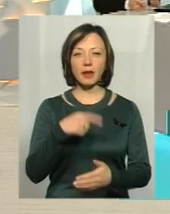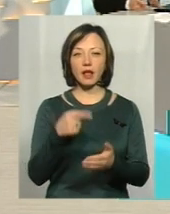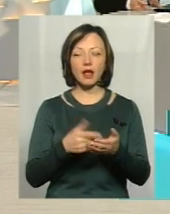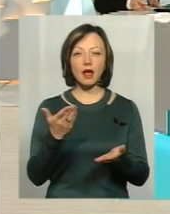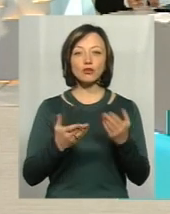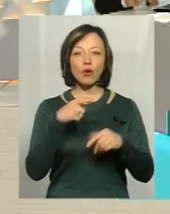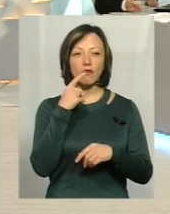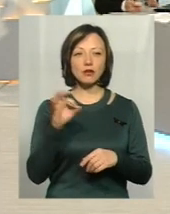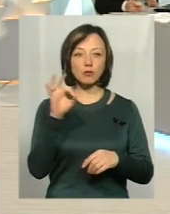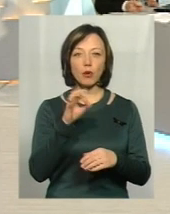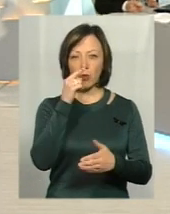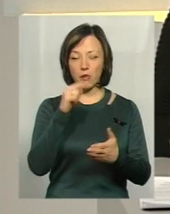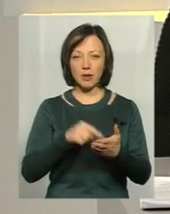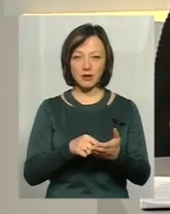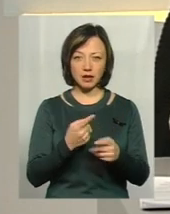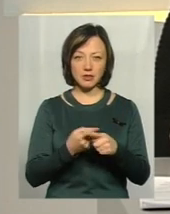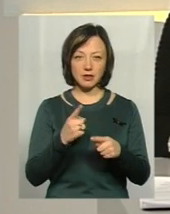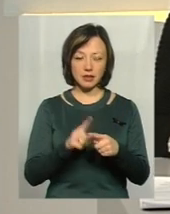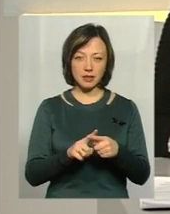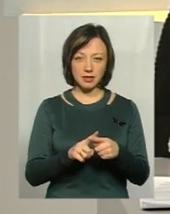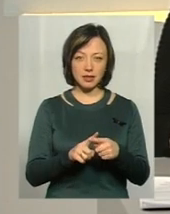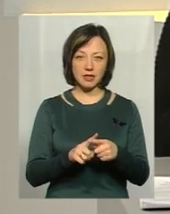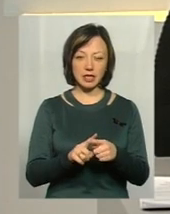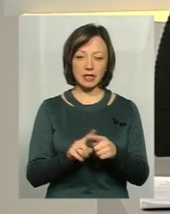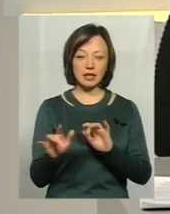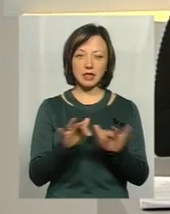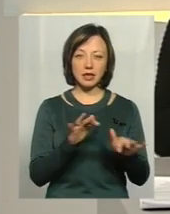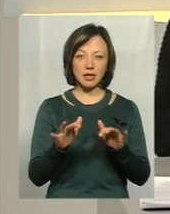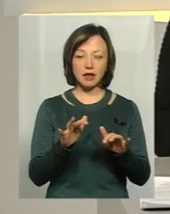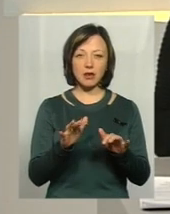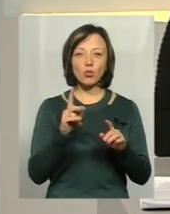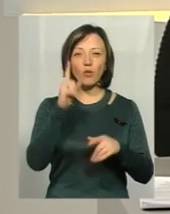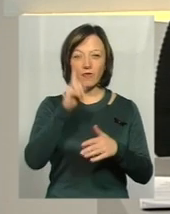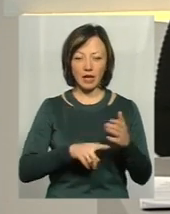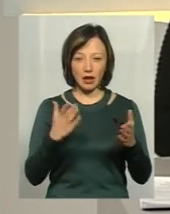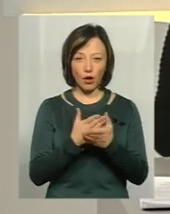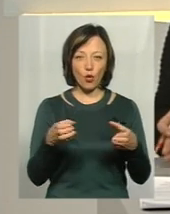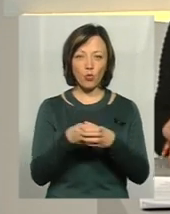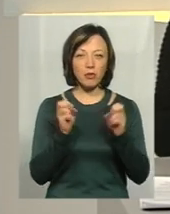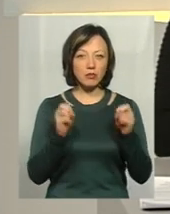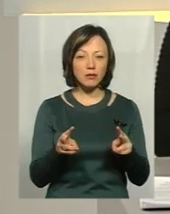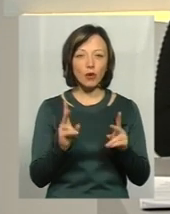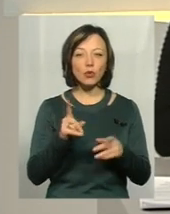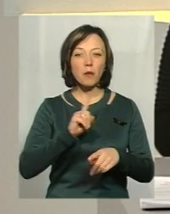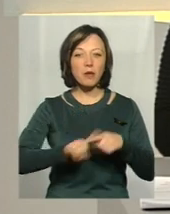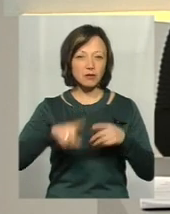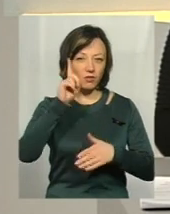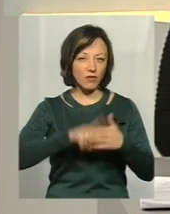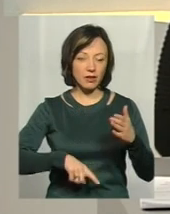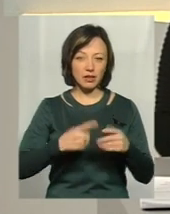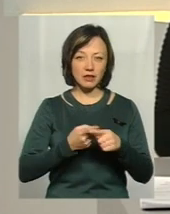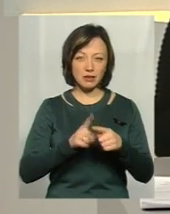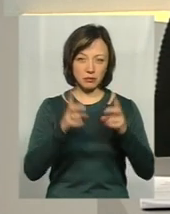про тих, хто попадається на дії шахраїв, чи є якась група ризику? Чи можемо говорити про те, хто все ж таки